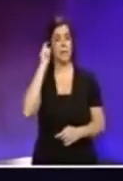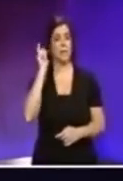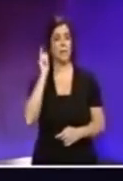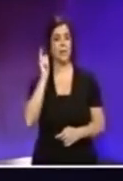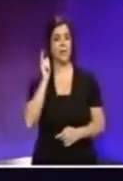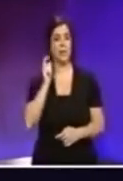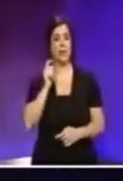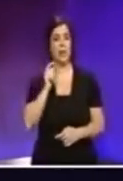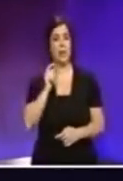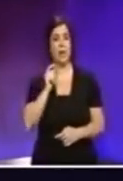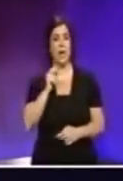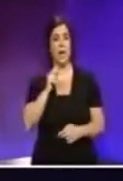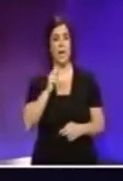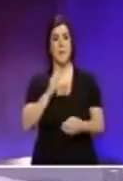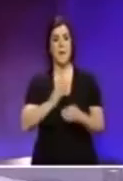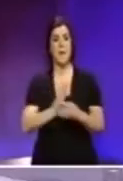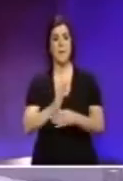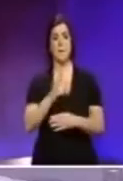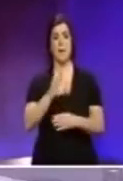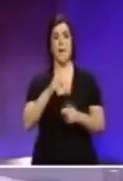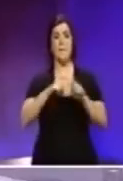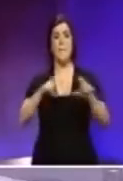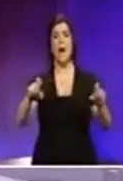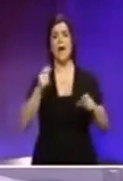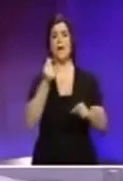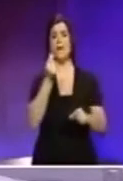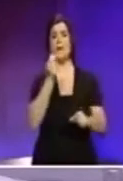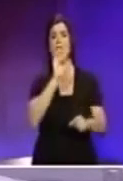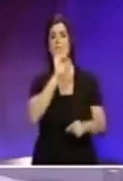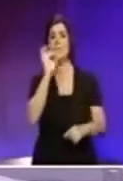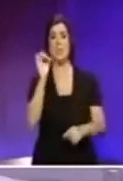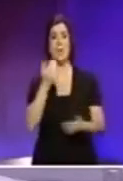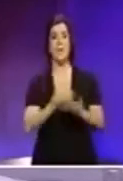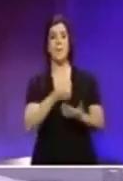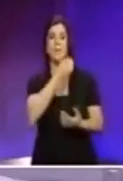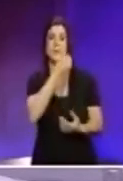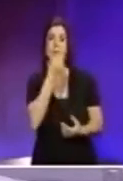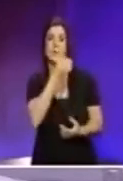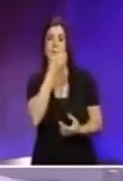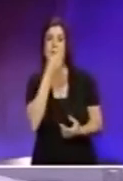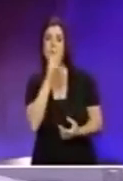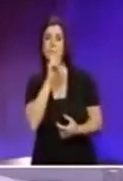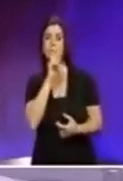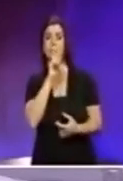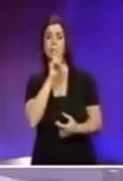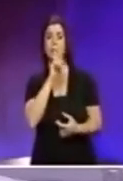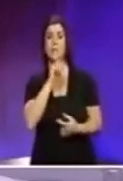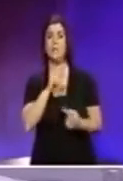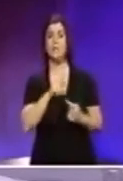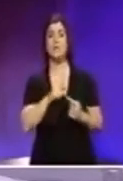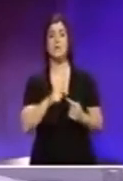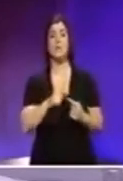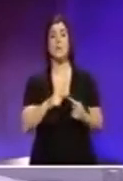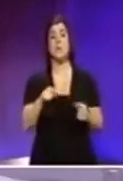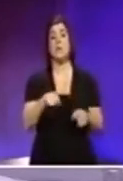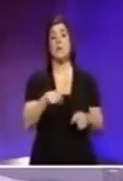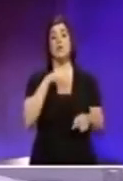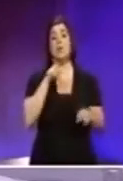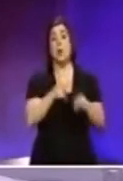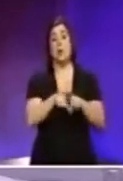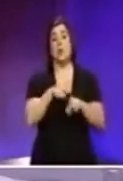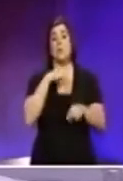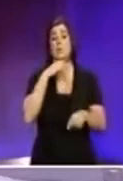-assistent parlamentari paga ġdida bħix jisod dilom ħal-om minna liħax marneċxiċ u izom bom kuiti.